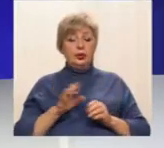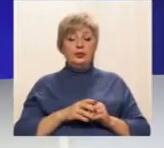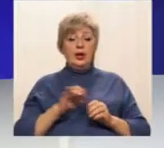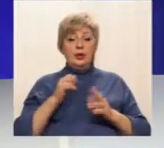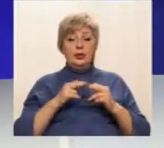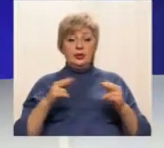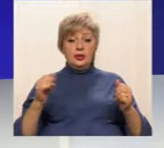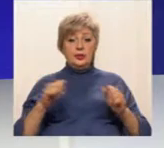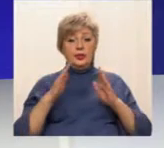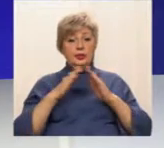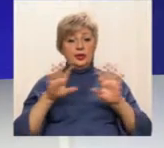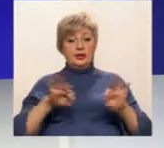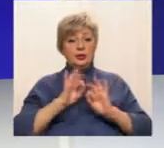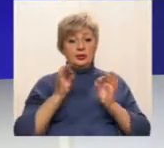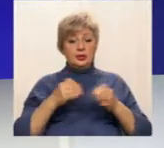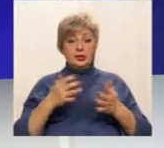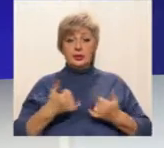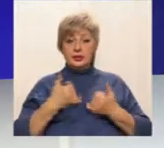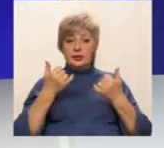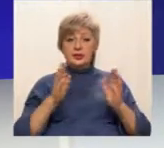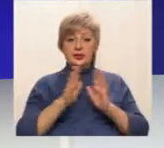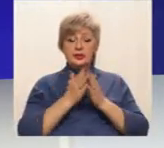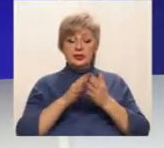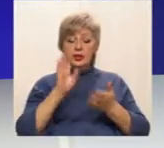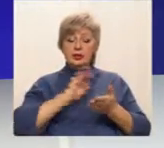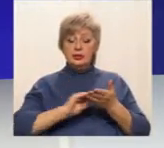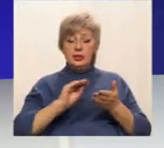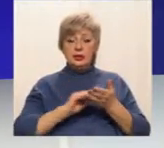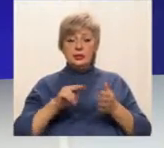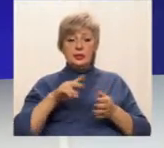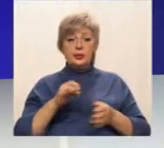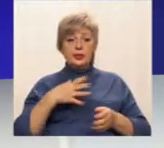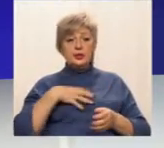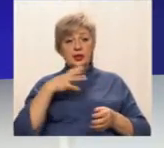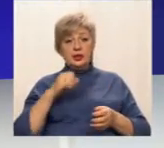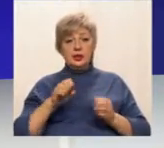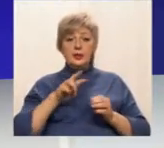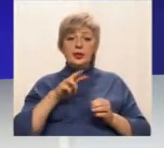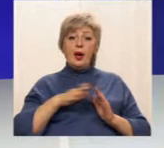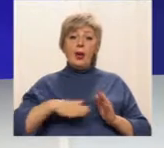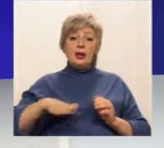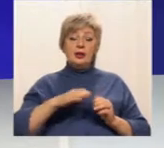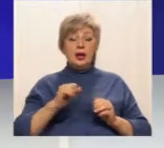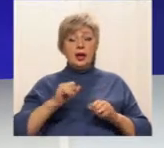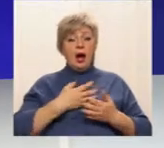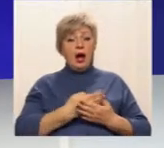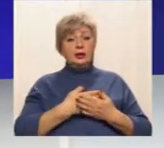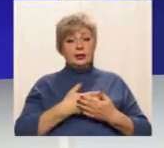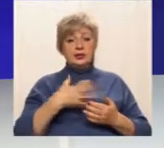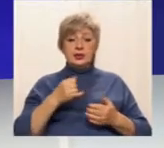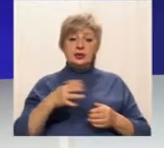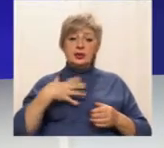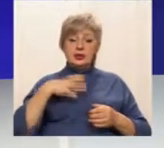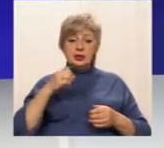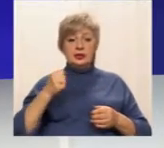Дніпрі в будинку мистецтв презентували збірку нарисів про загиблих на Майдані активістів та полеглих у боях бійців, та